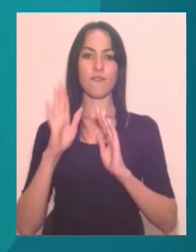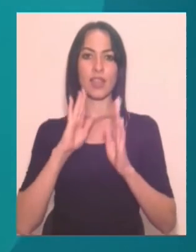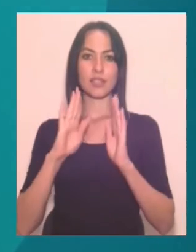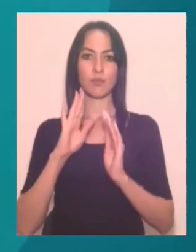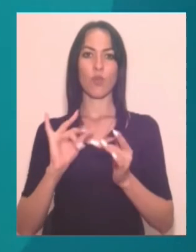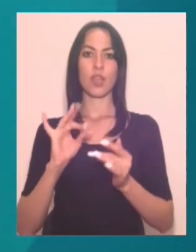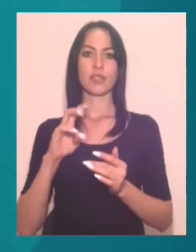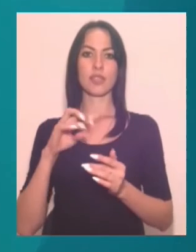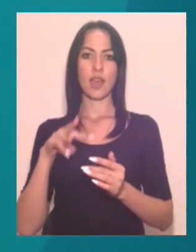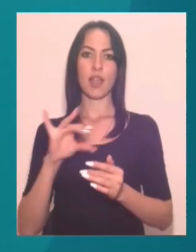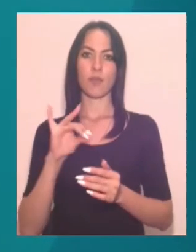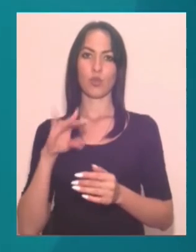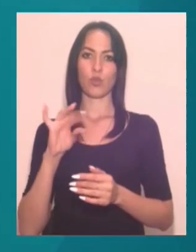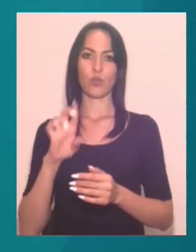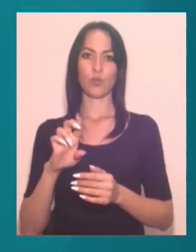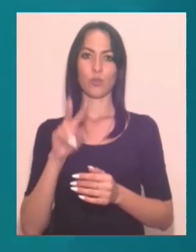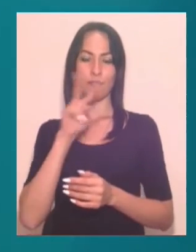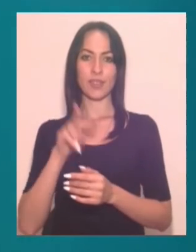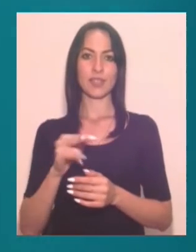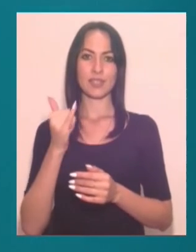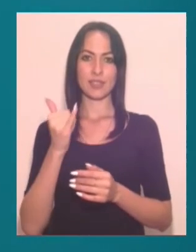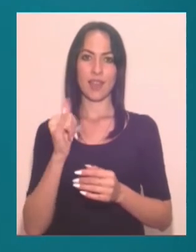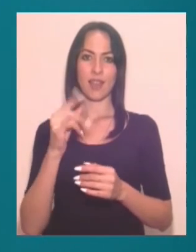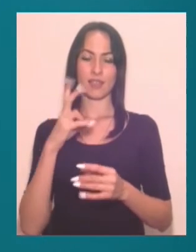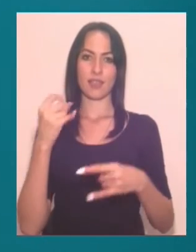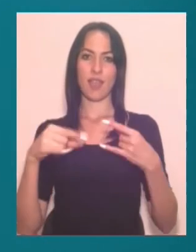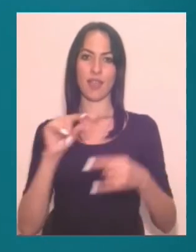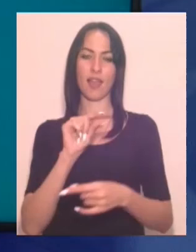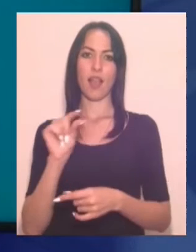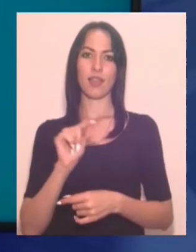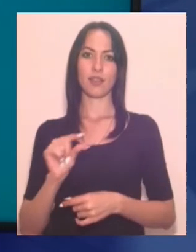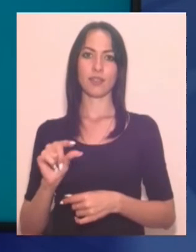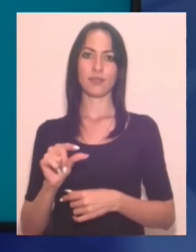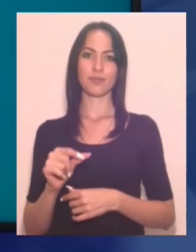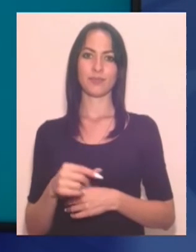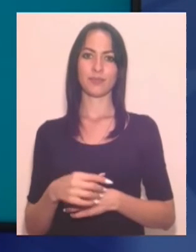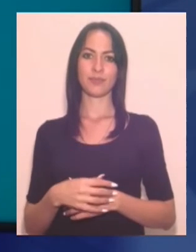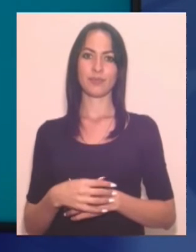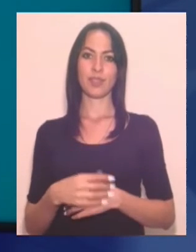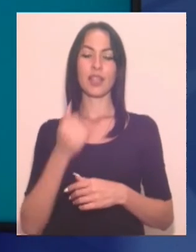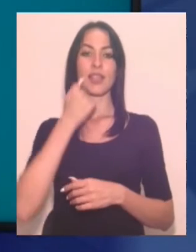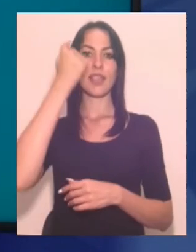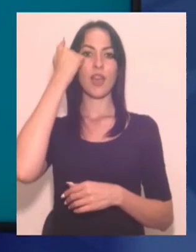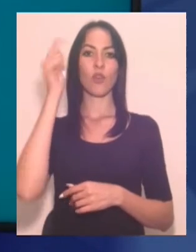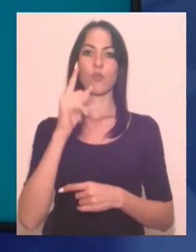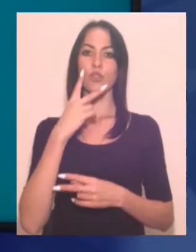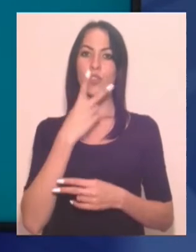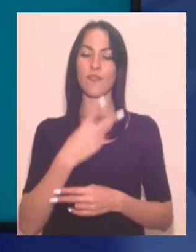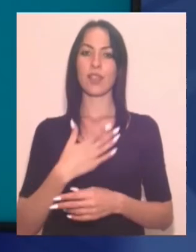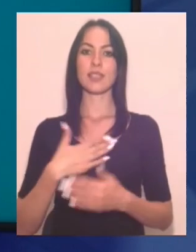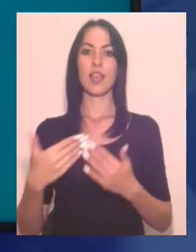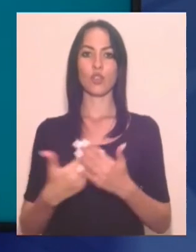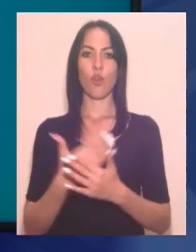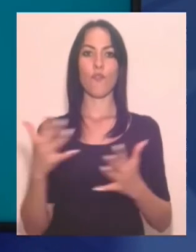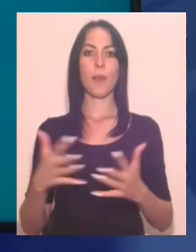в Інстаграм та канал на Ютюб. Посилання на них ви зараз бачите на своїх екранах. Дякуємо, що дивились наші новини.